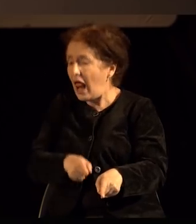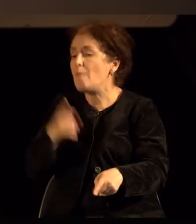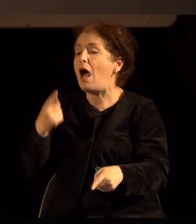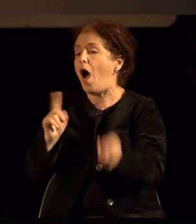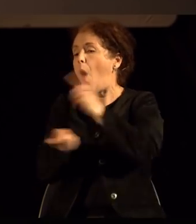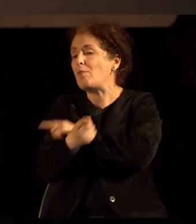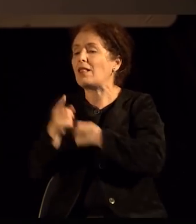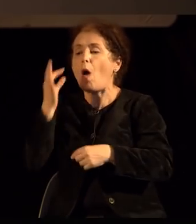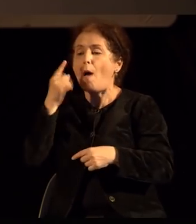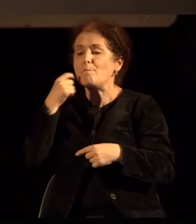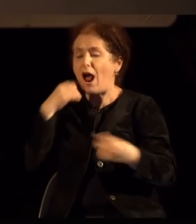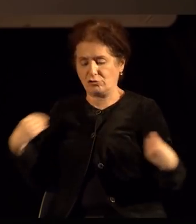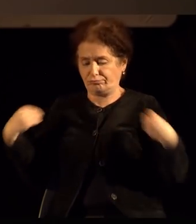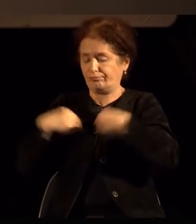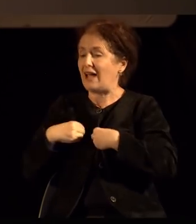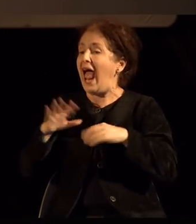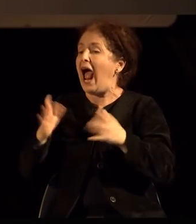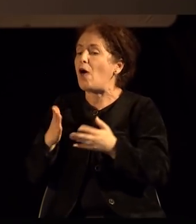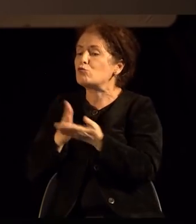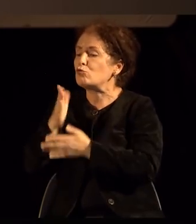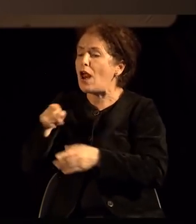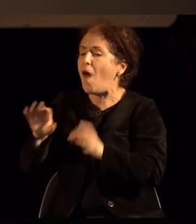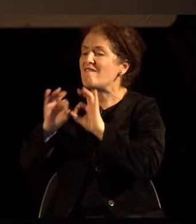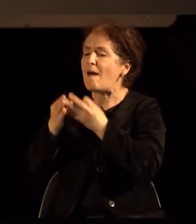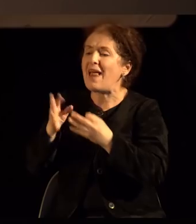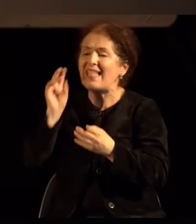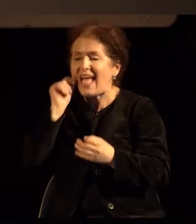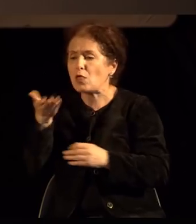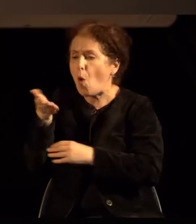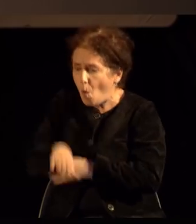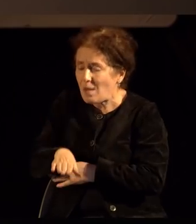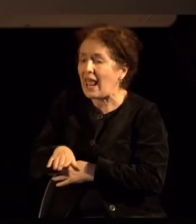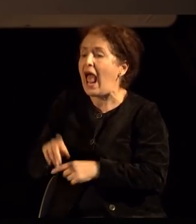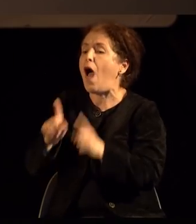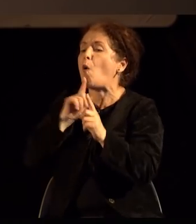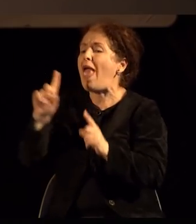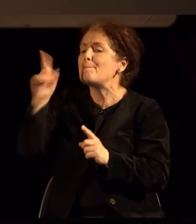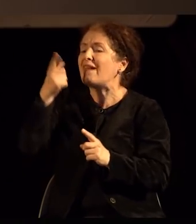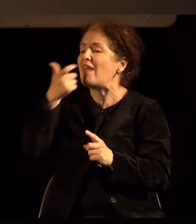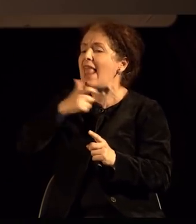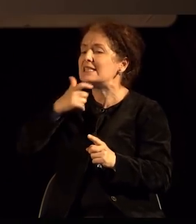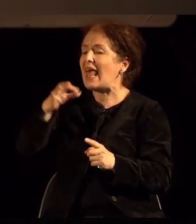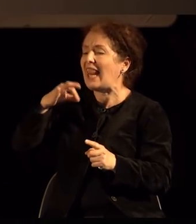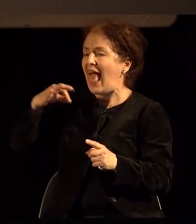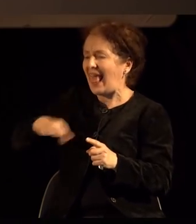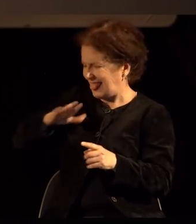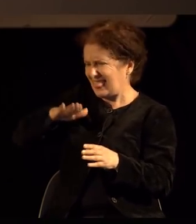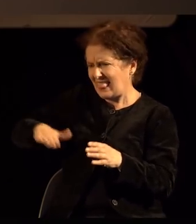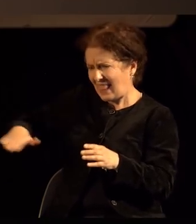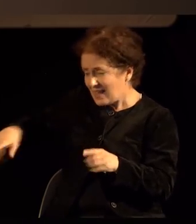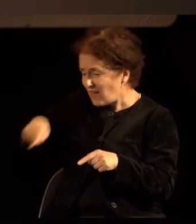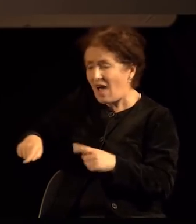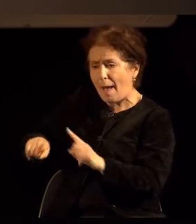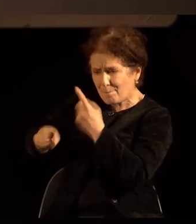за цели бад и за нестапување во брак. Значи, секаде, каде што имаме нешто различно од